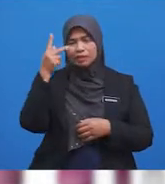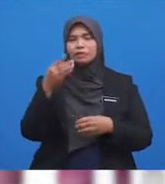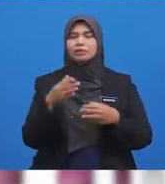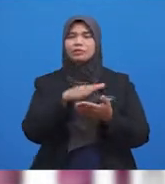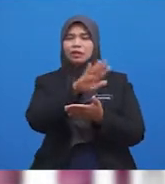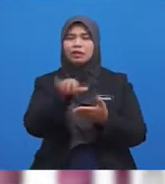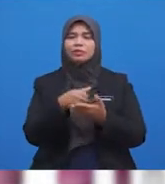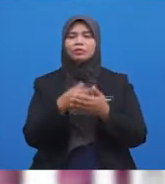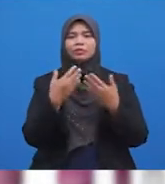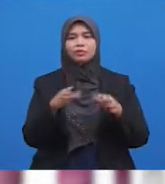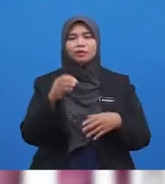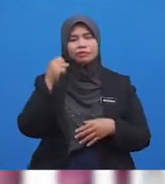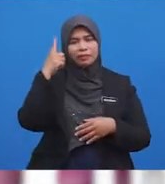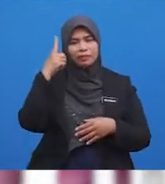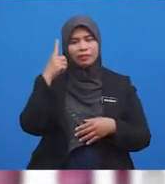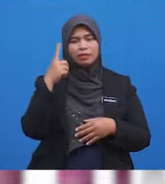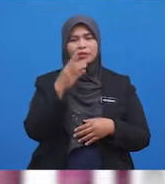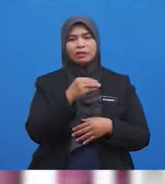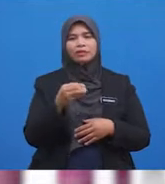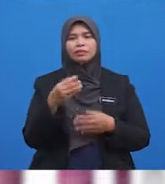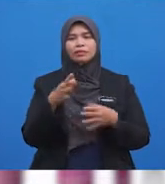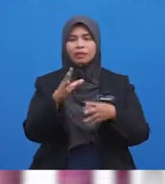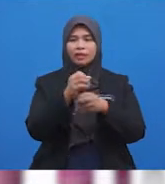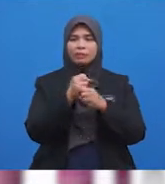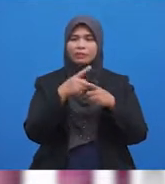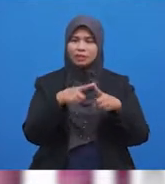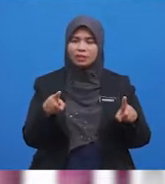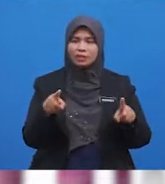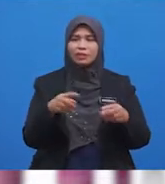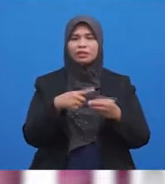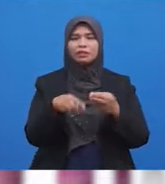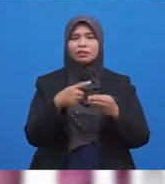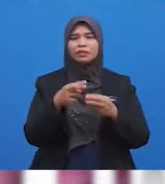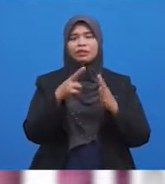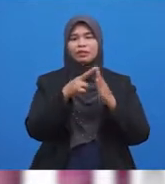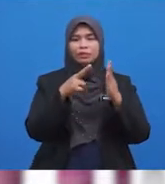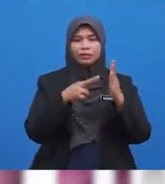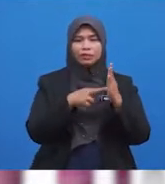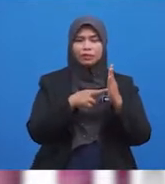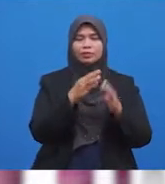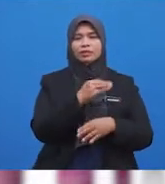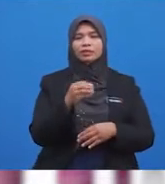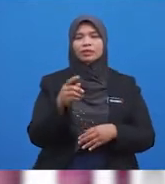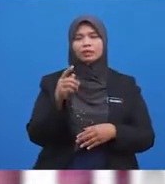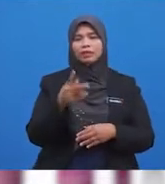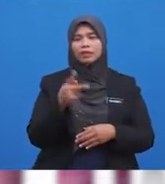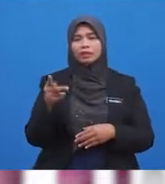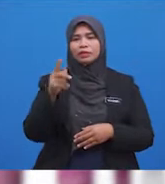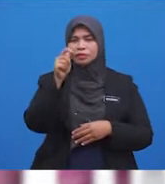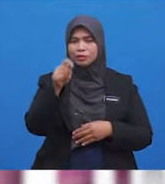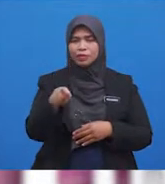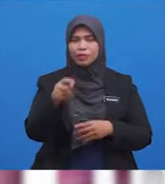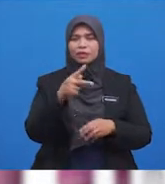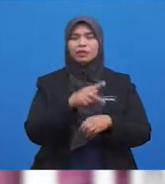Semua Sudah Faham Dan Sudah Dapat Membezakan Tentang Rukun Wuduk Dan Perkara